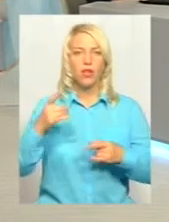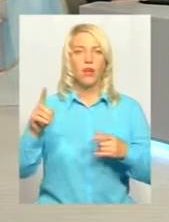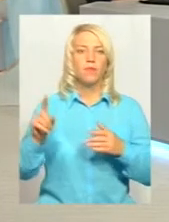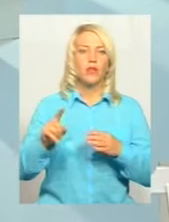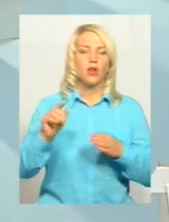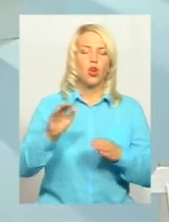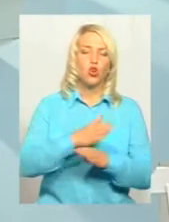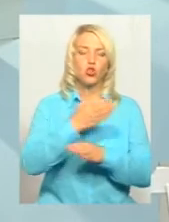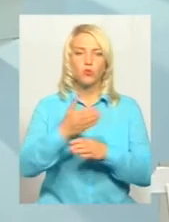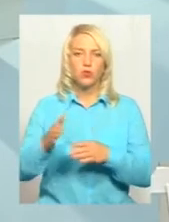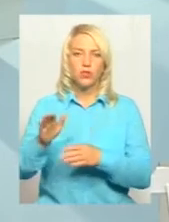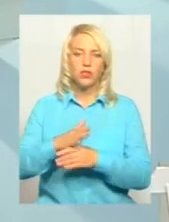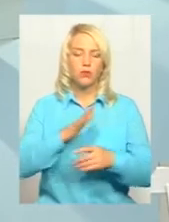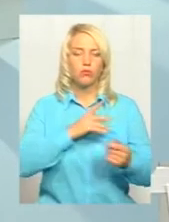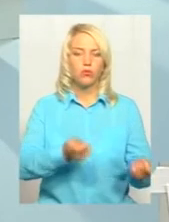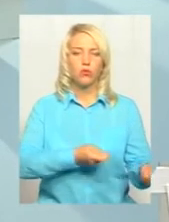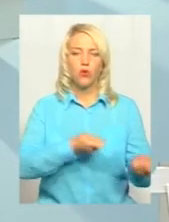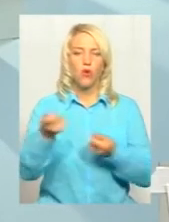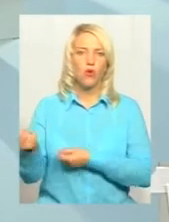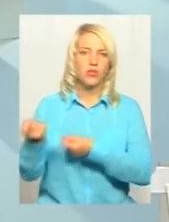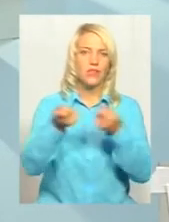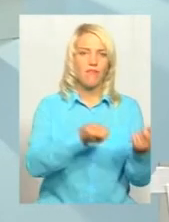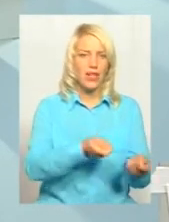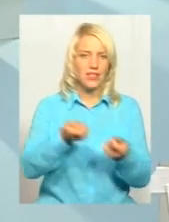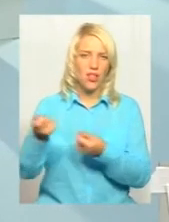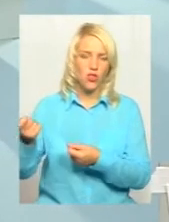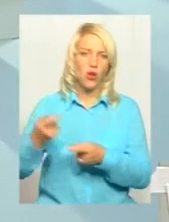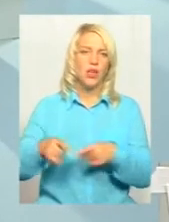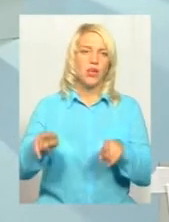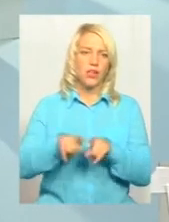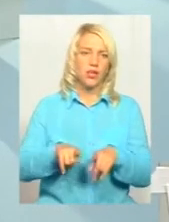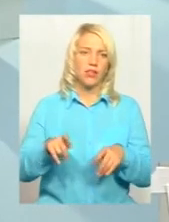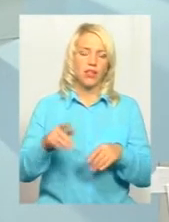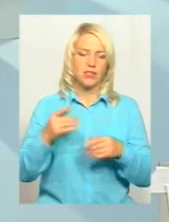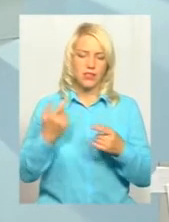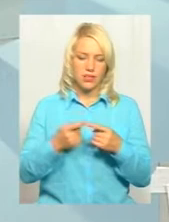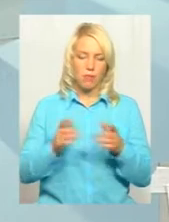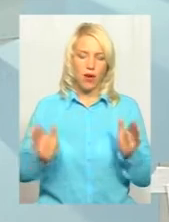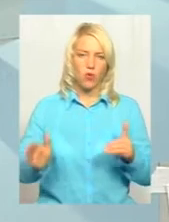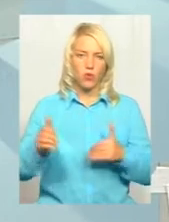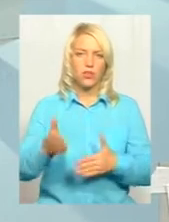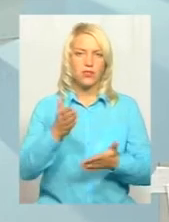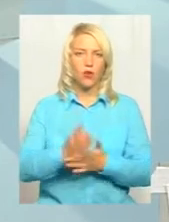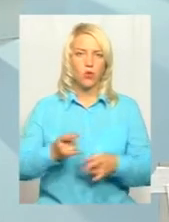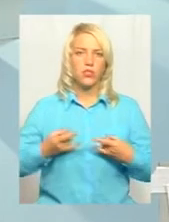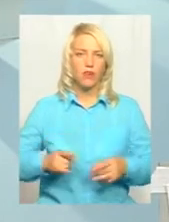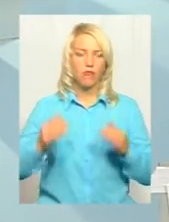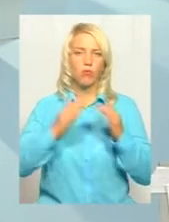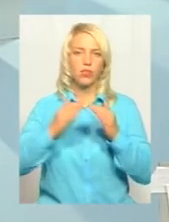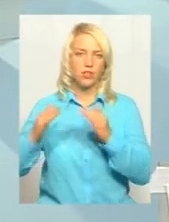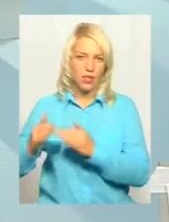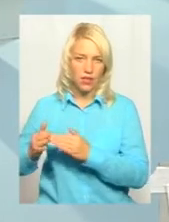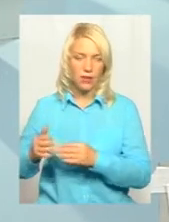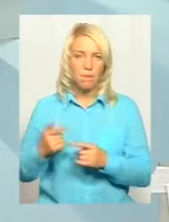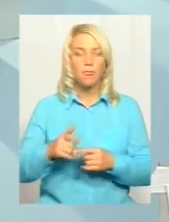розв'язано було на полог, на даний час ці пакунки малюка в пологових будинках знаходяться і видаються. От в пологових